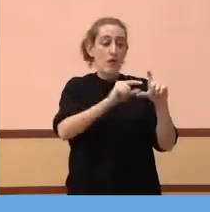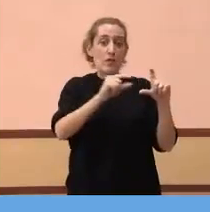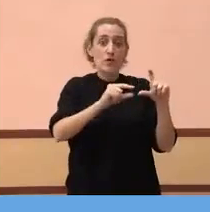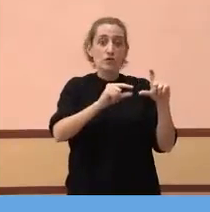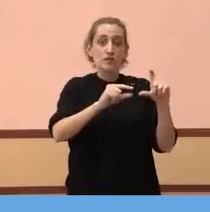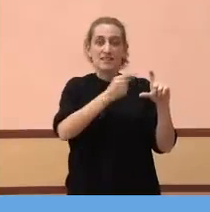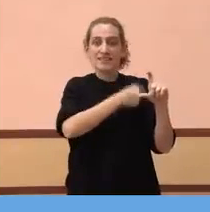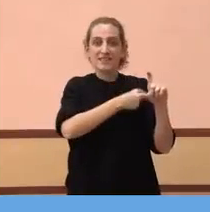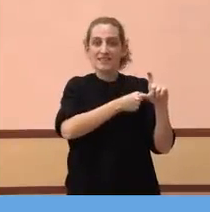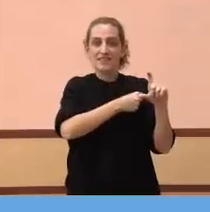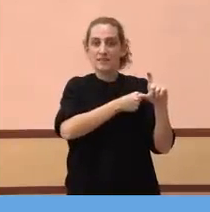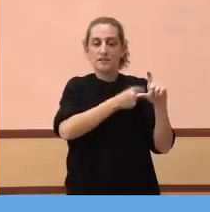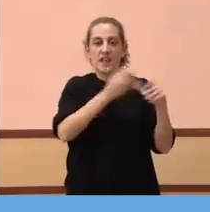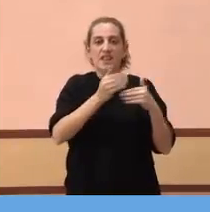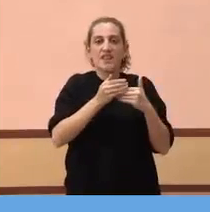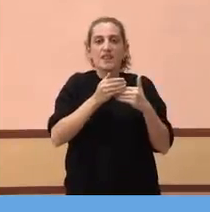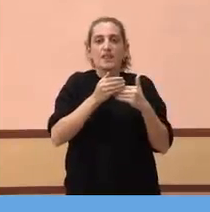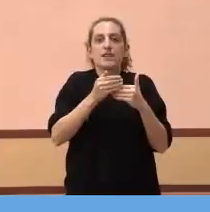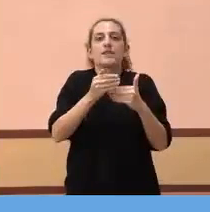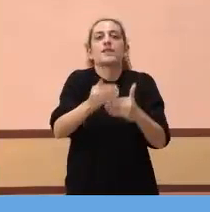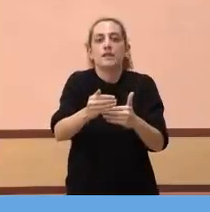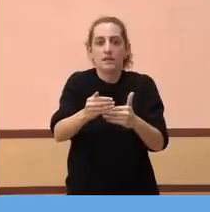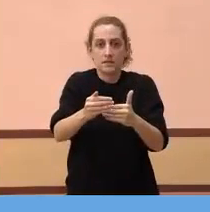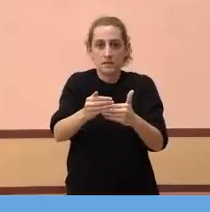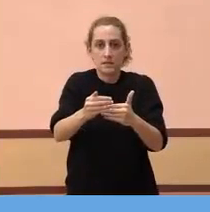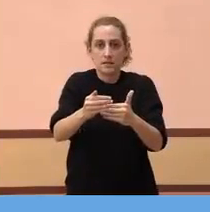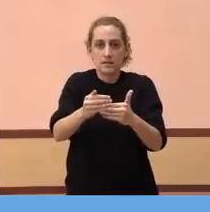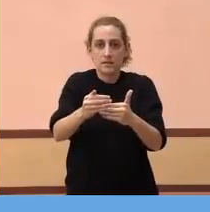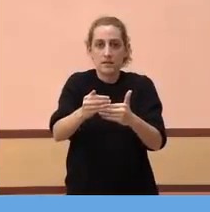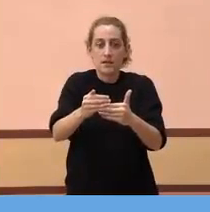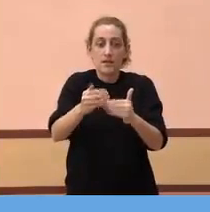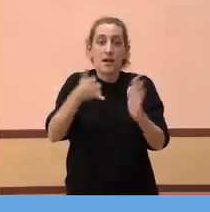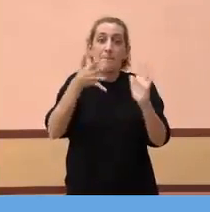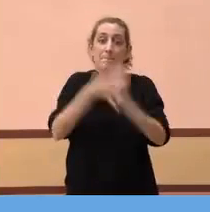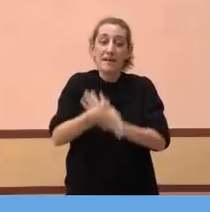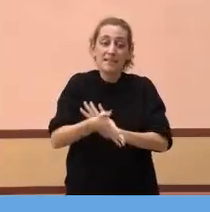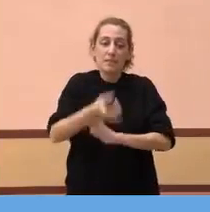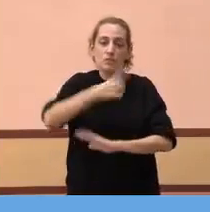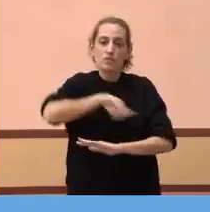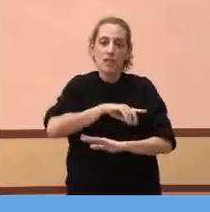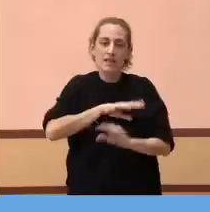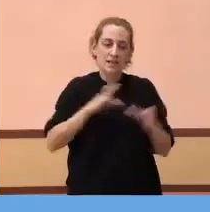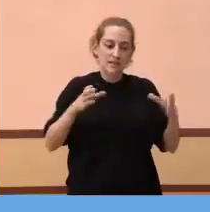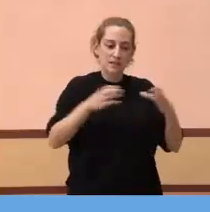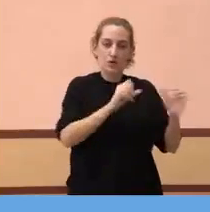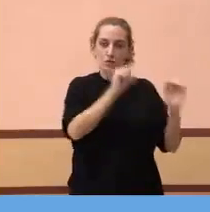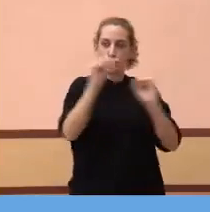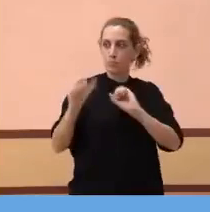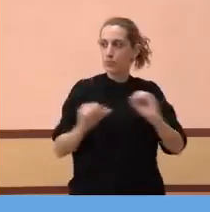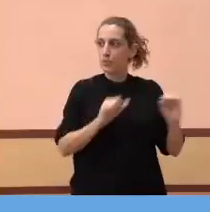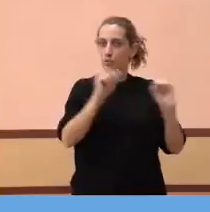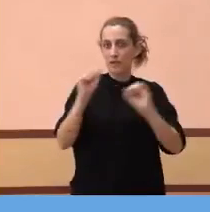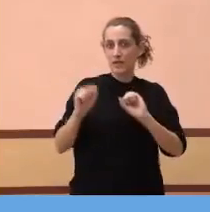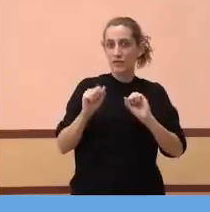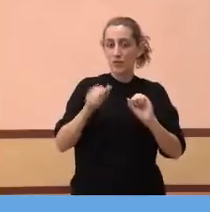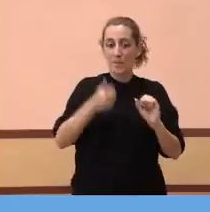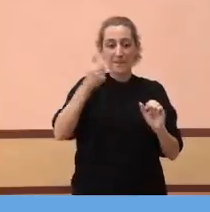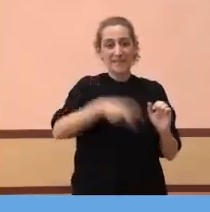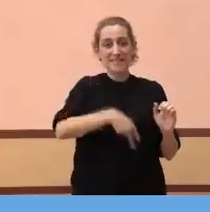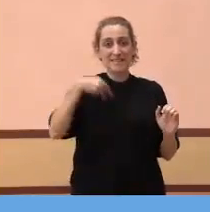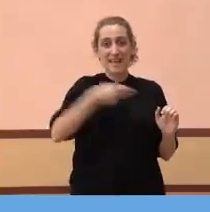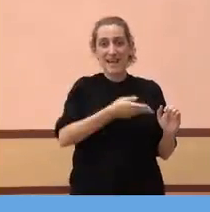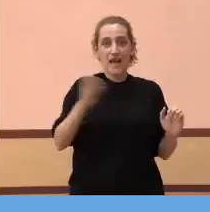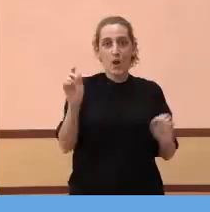efectivament, de manera efectiva, amb una bona efectivitat, i, per tant, aconseguir una protecció molt més poblacional.